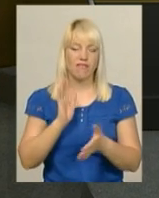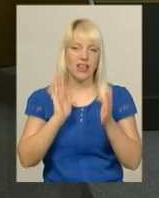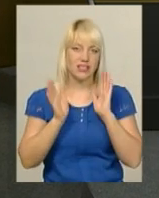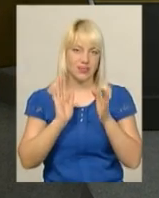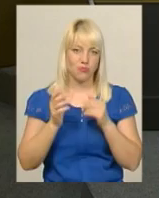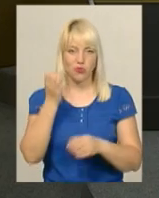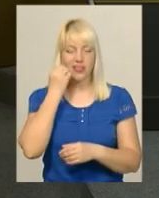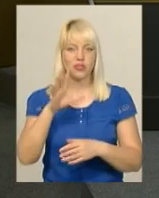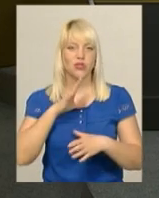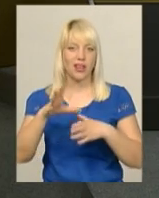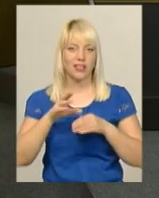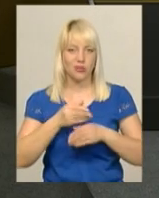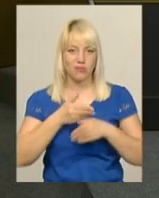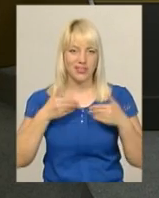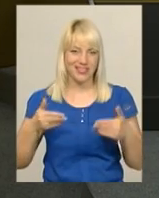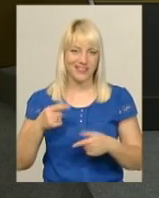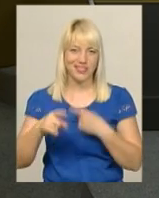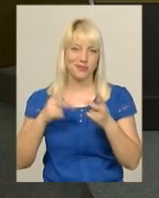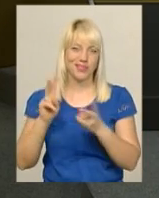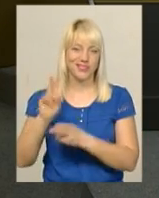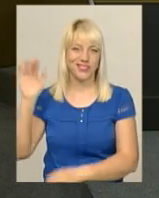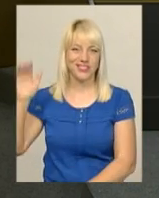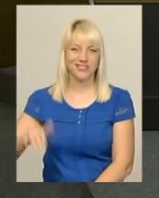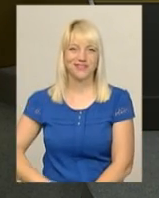що були разом із телеканалом Поділля Центр. До зустрічі!